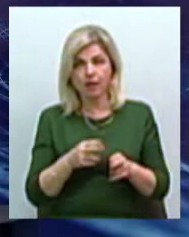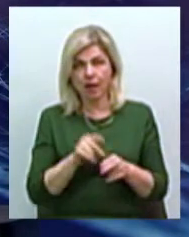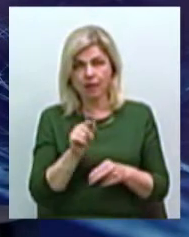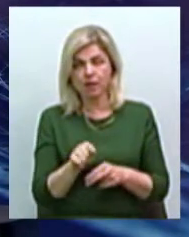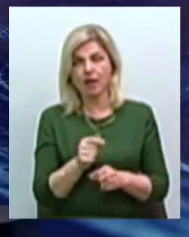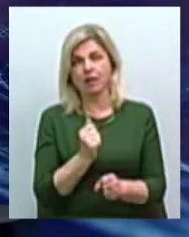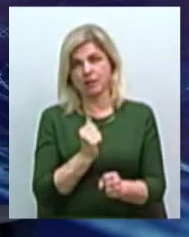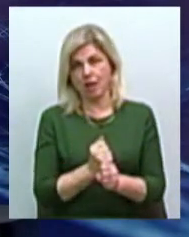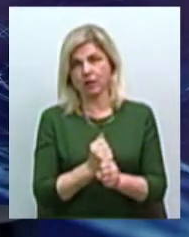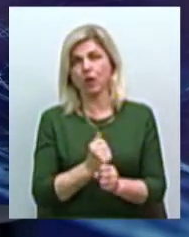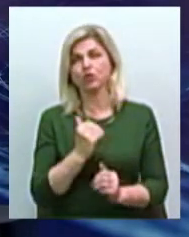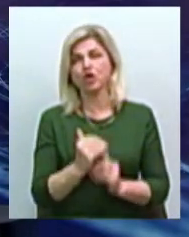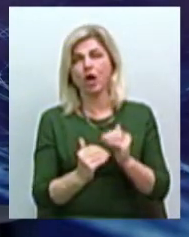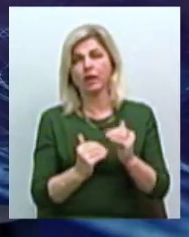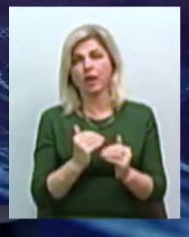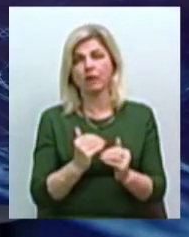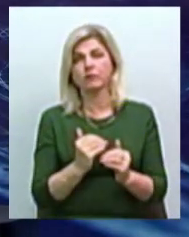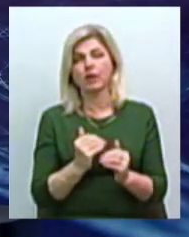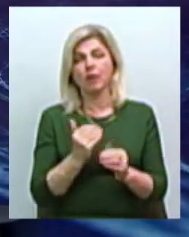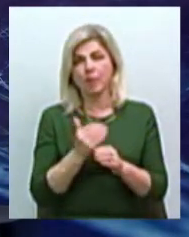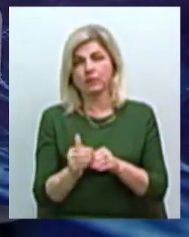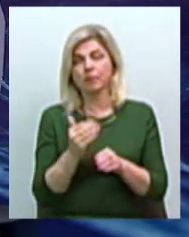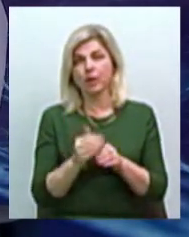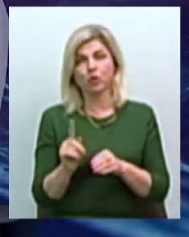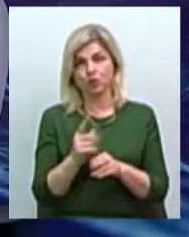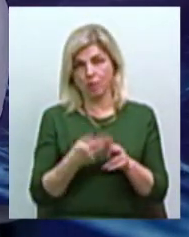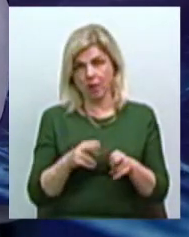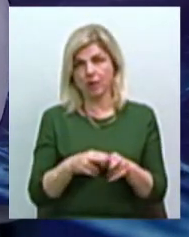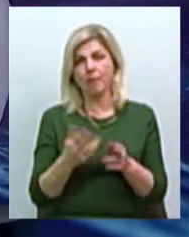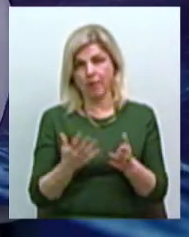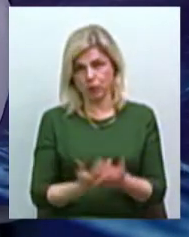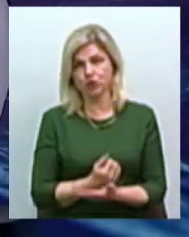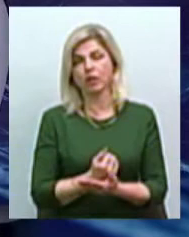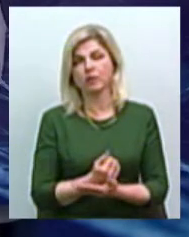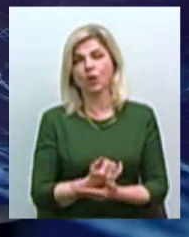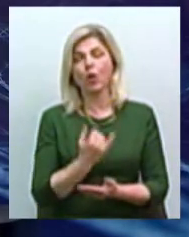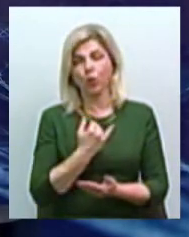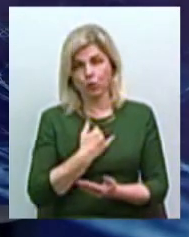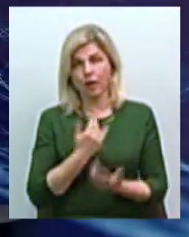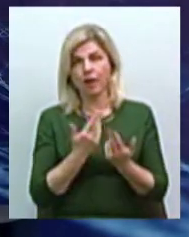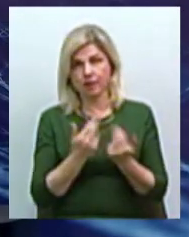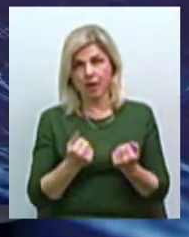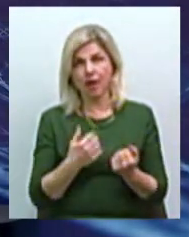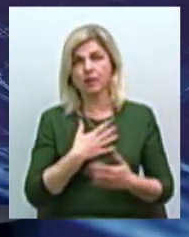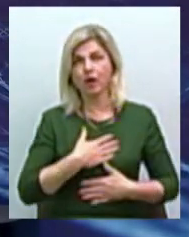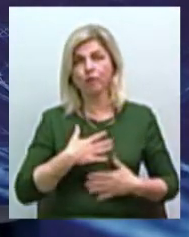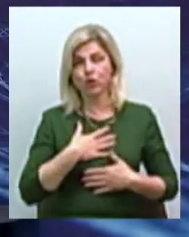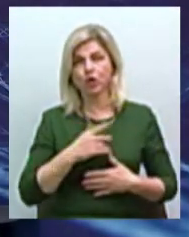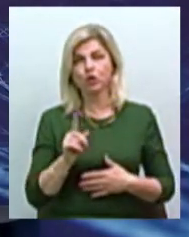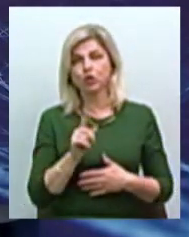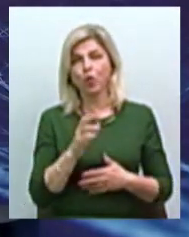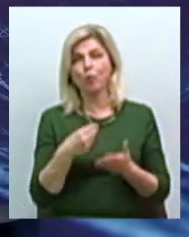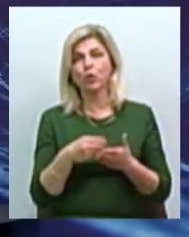робити шаги за шагами, щоб це було. І мені теж тривожить, що в бюджеті